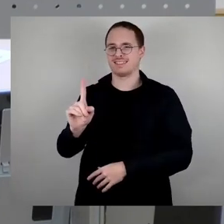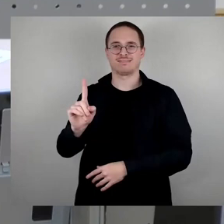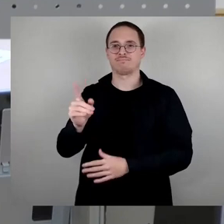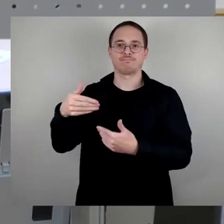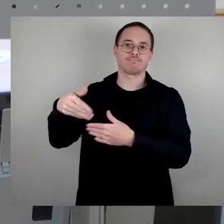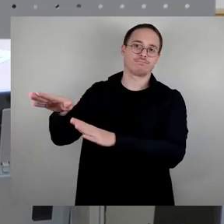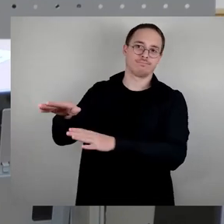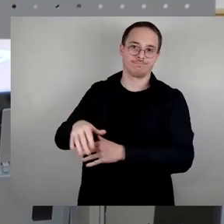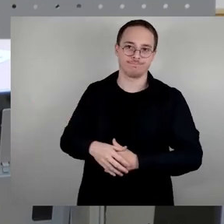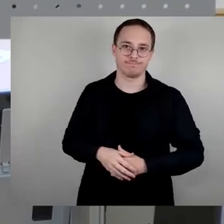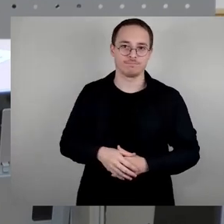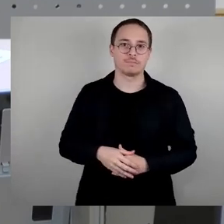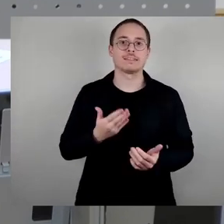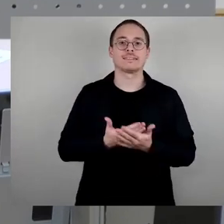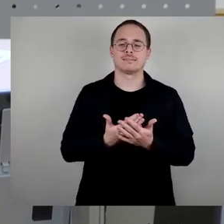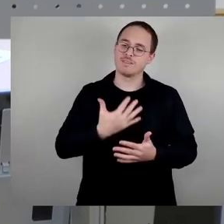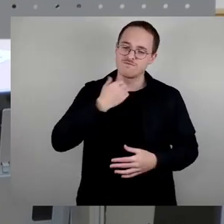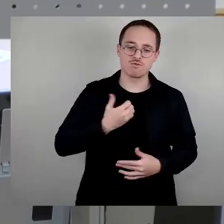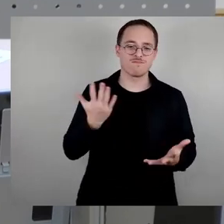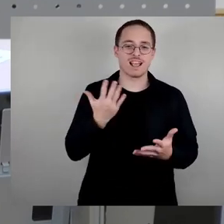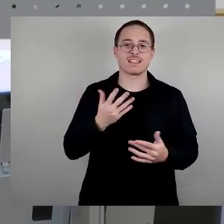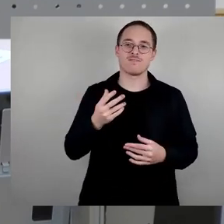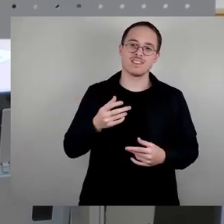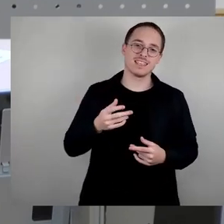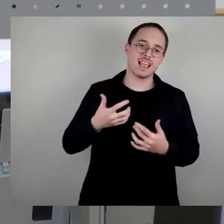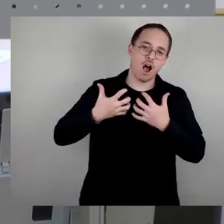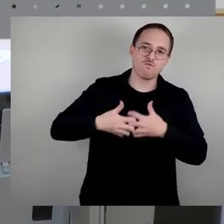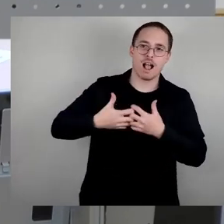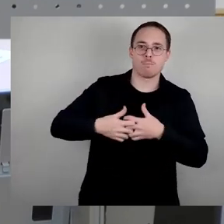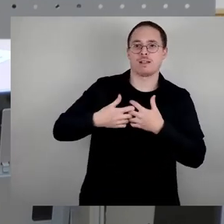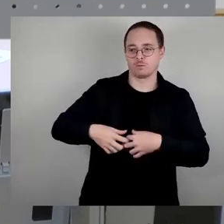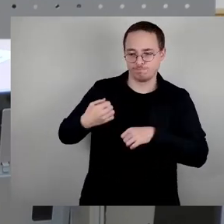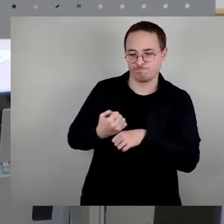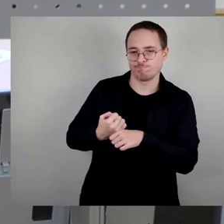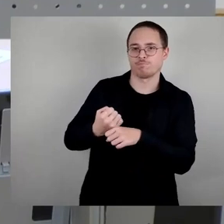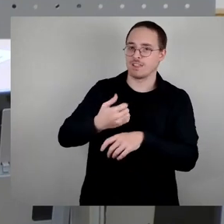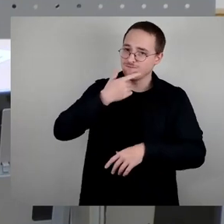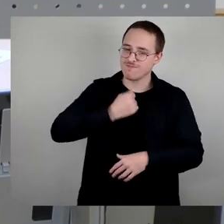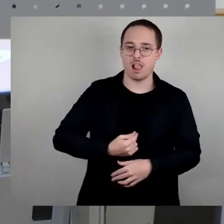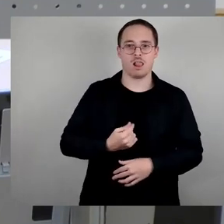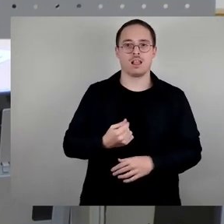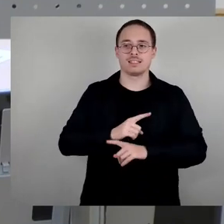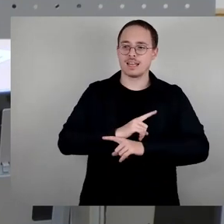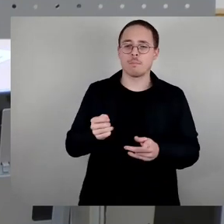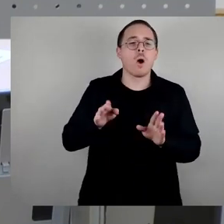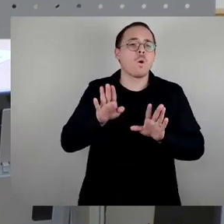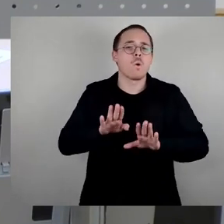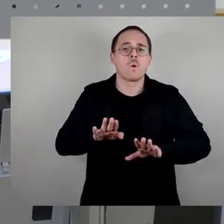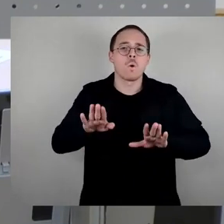dass hier schonungslos aufgearbeitet wird, dass man im Prinzip von diesem ritualisierten Gedenken ein Stück auch Abstand genommen wird.